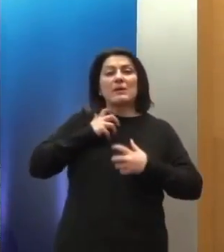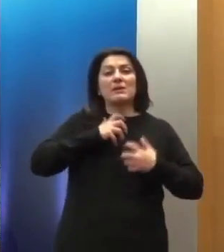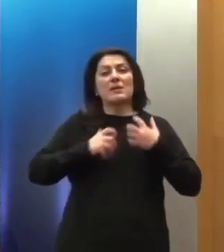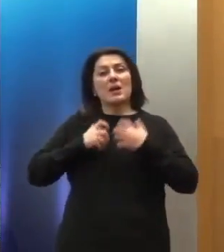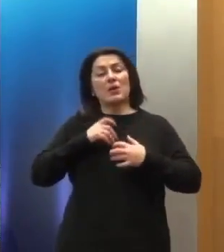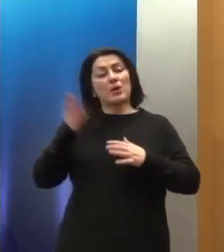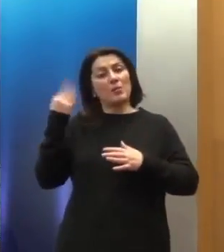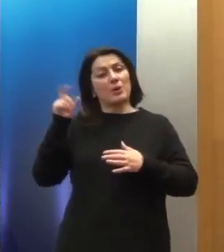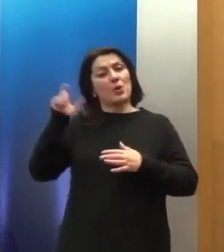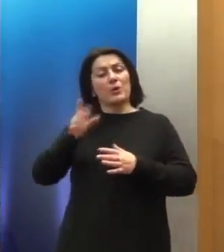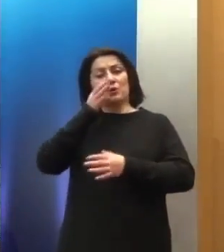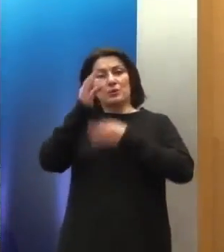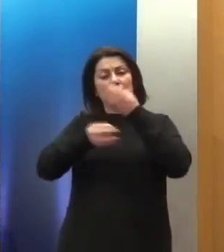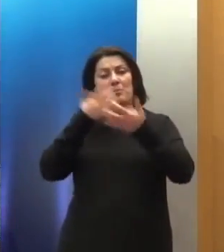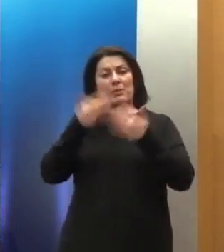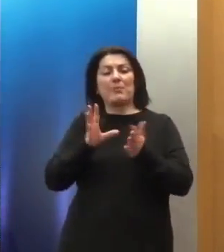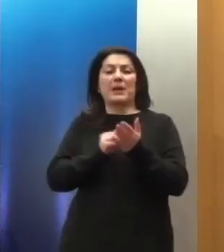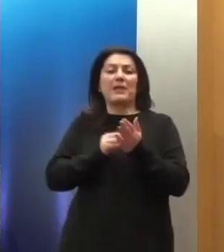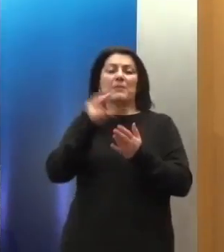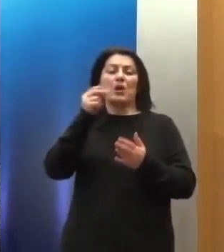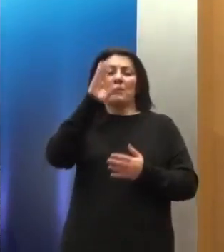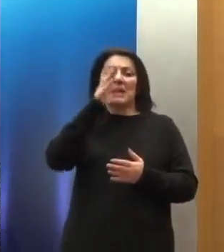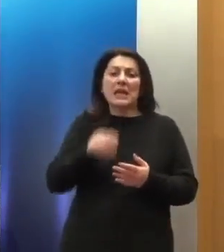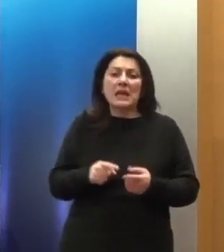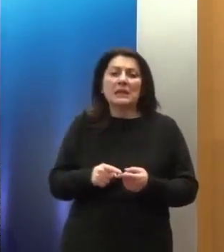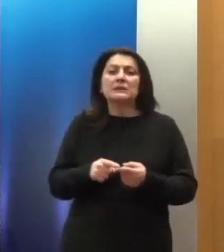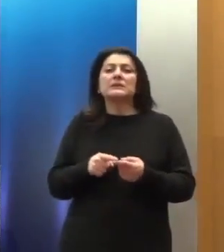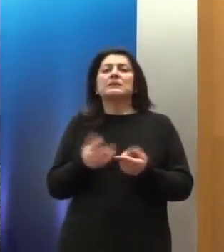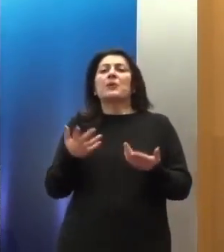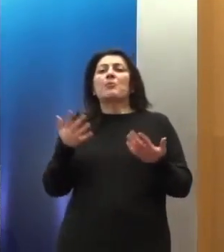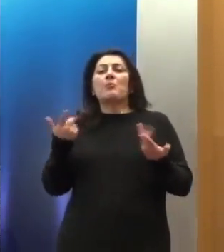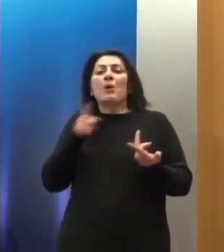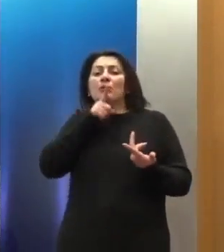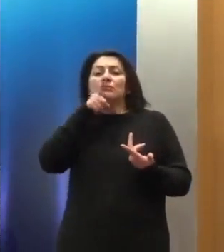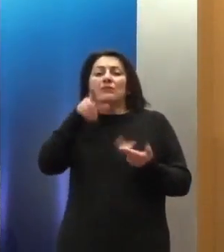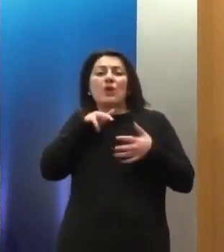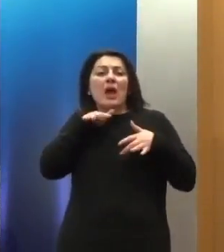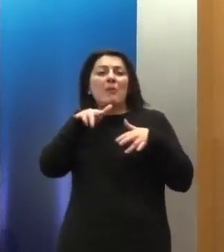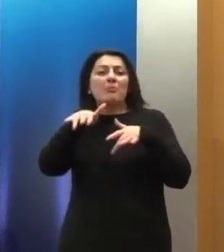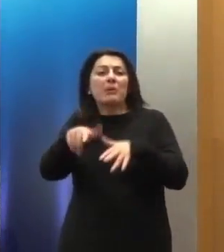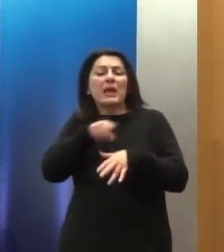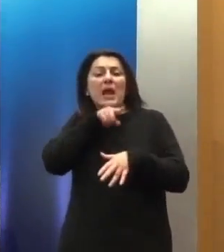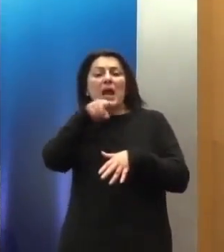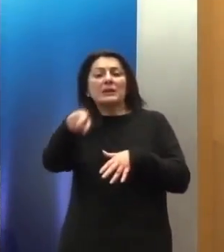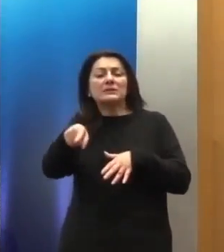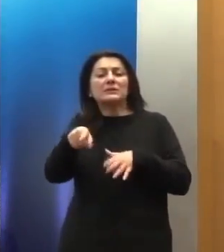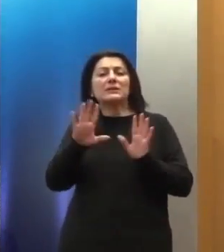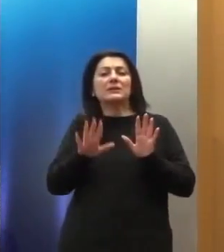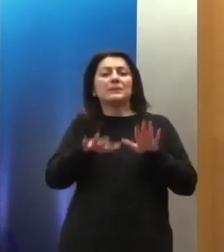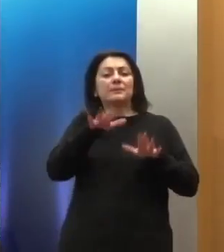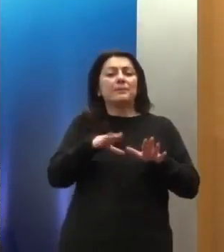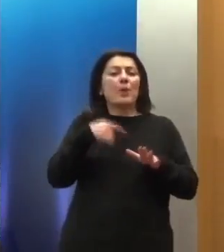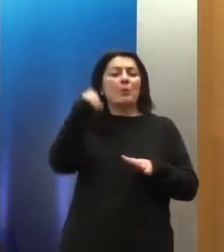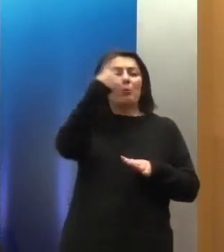εξήγησε, δηλαδή το ζήτημα της οικονομικής κρίσης και πως αυτή επηρεάζει, έχει επιπτώσεις στα επιμέρους είτε